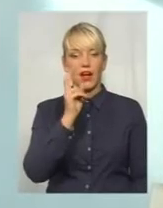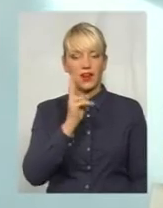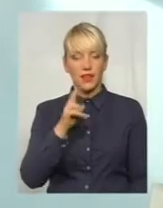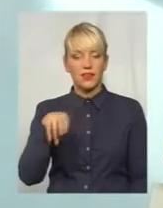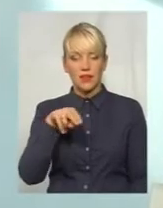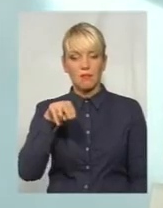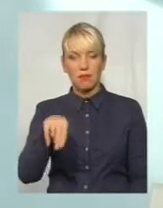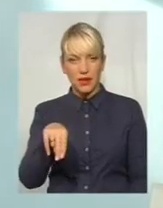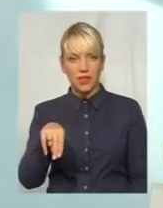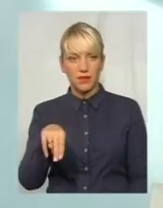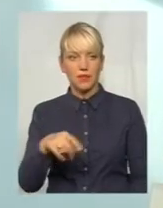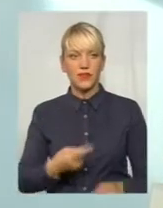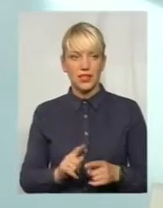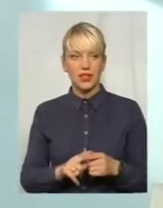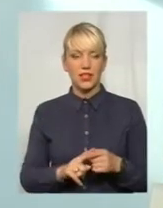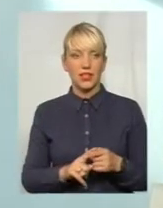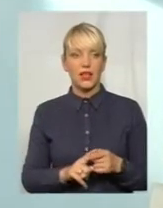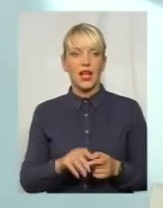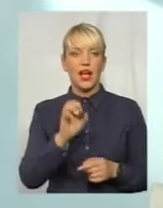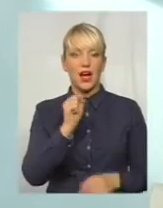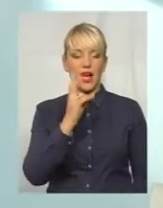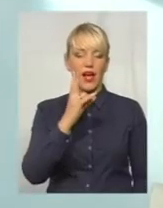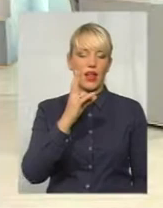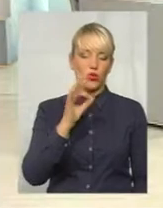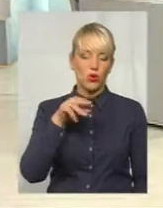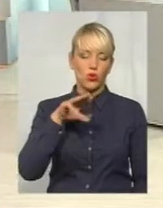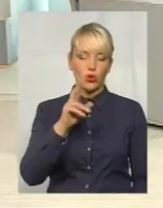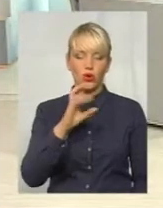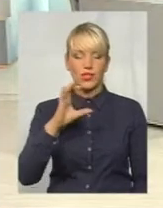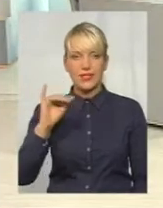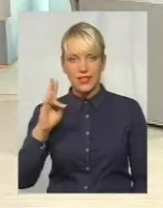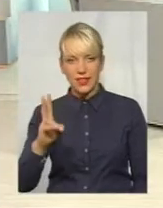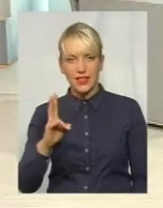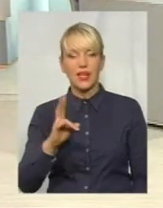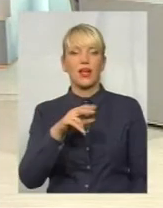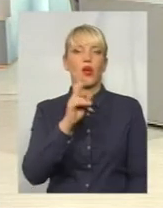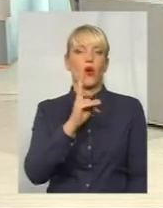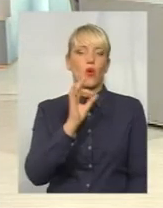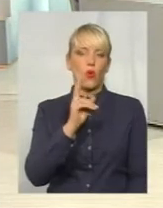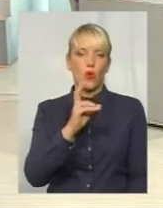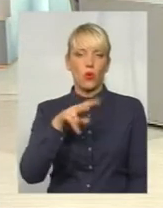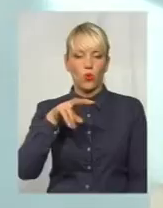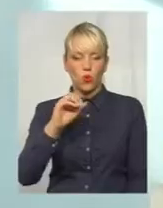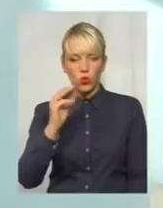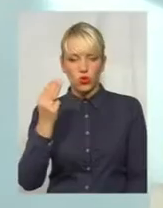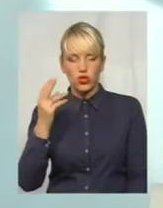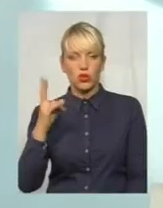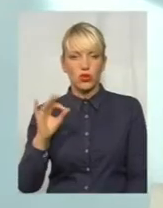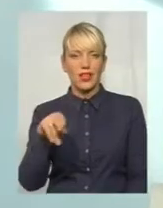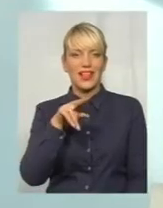вакцина, як він називається, анатоксин коключно-дефтерійно-правцевий. Це анатоксин, який